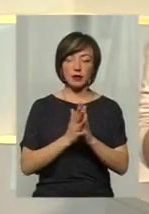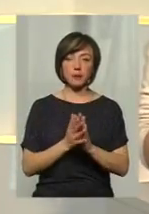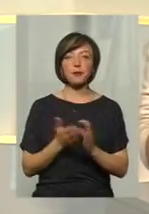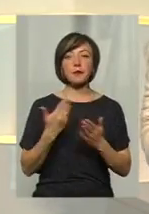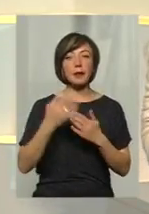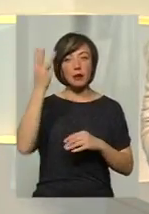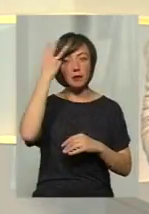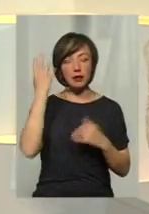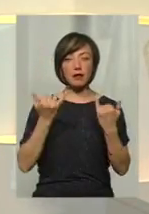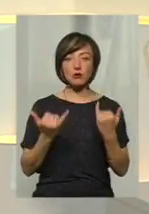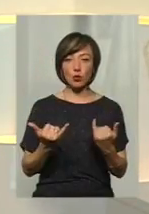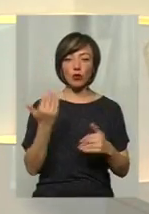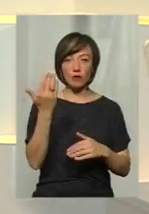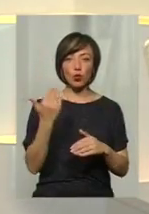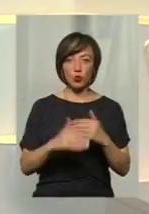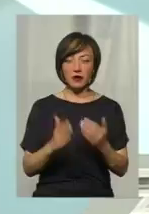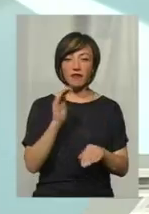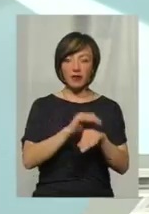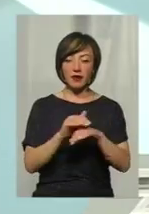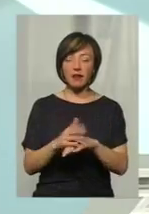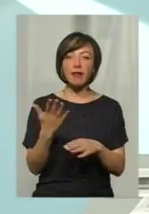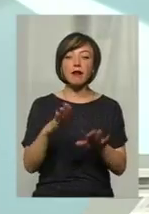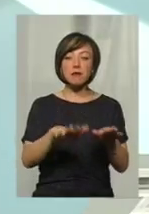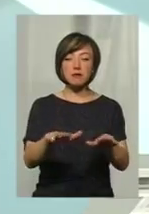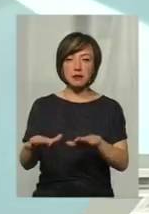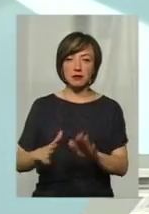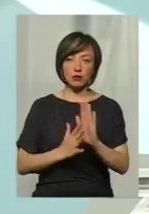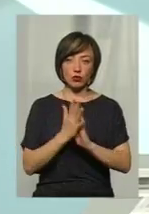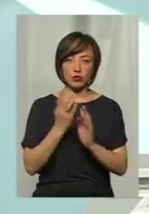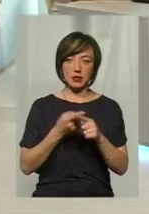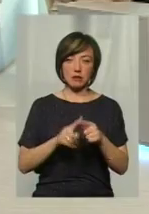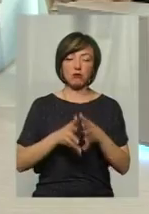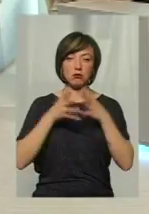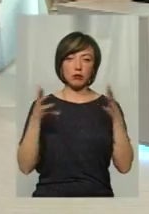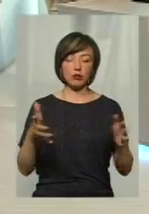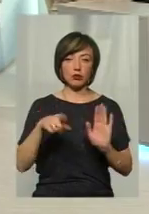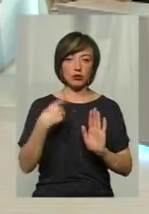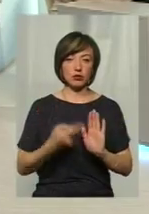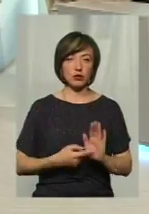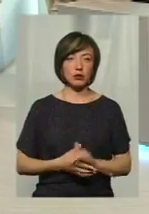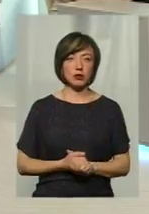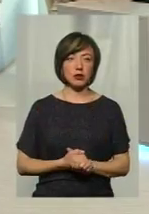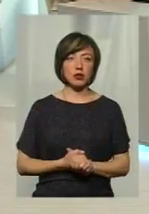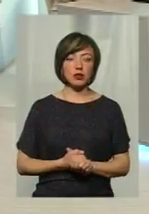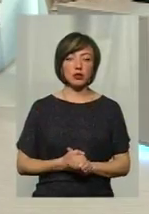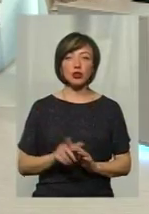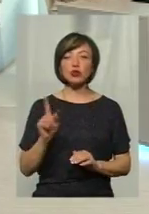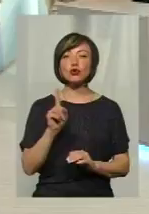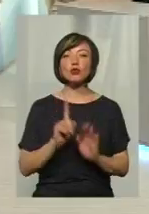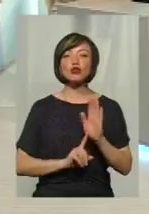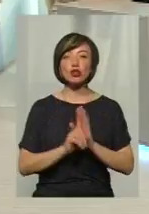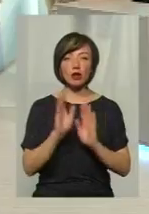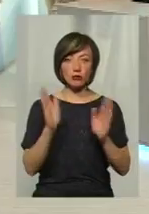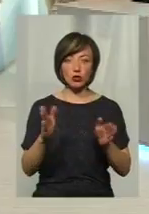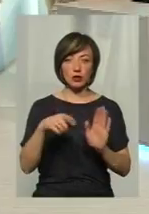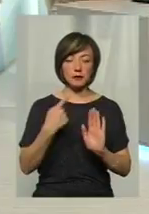обласний центр, на сьогодні ви вже виявили, на яких ділянках цих рослин найбільше. І з чого будете